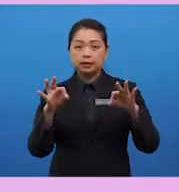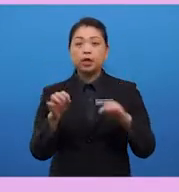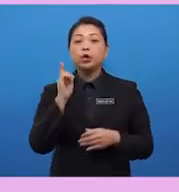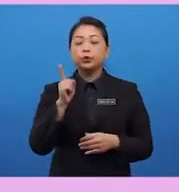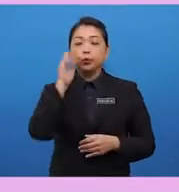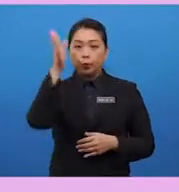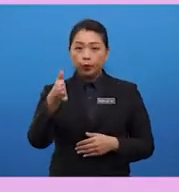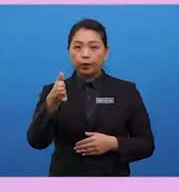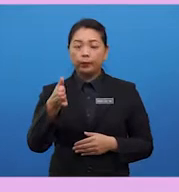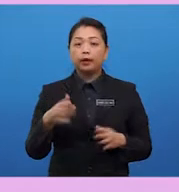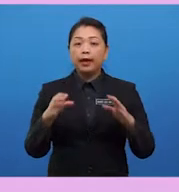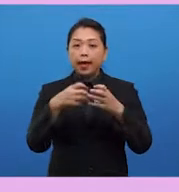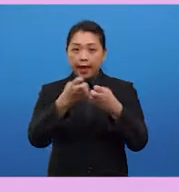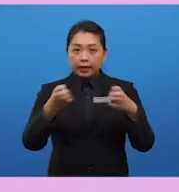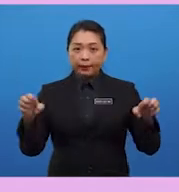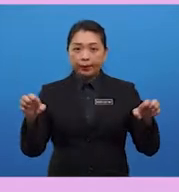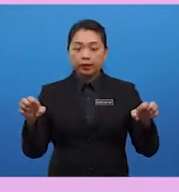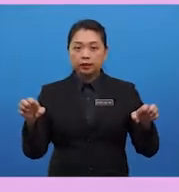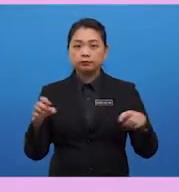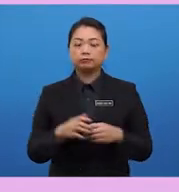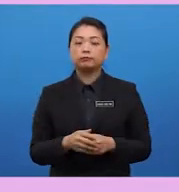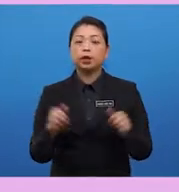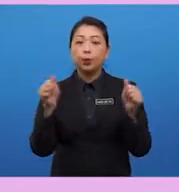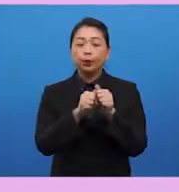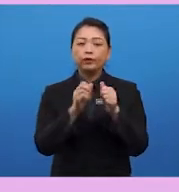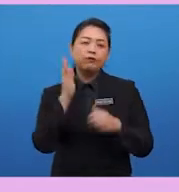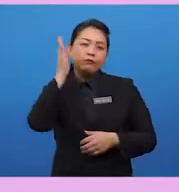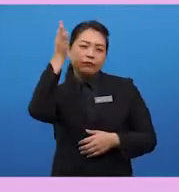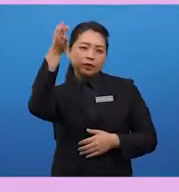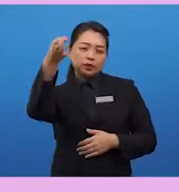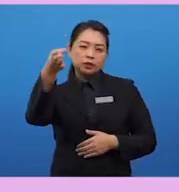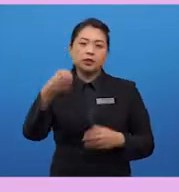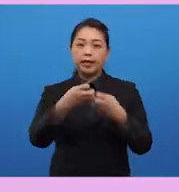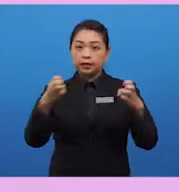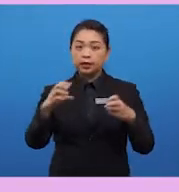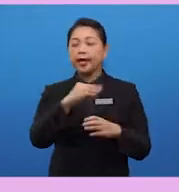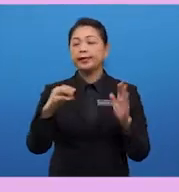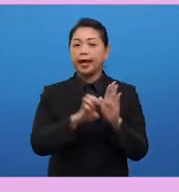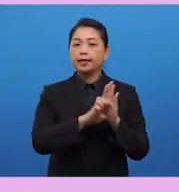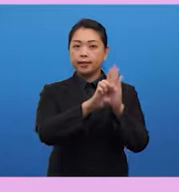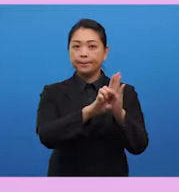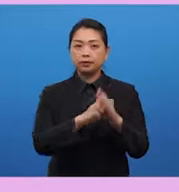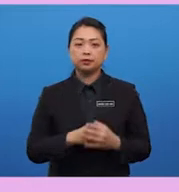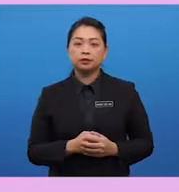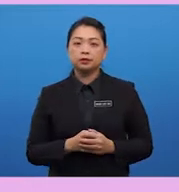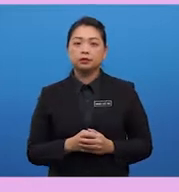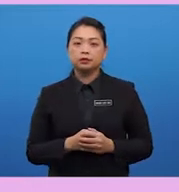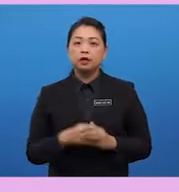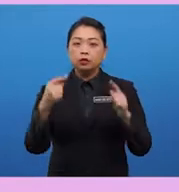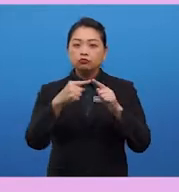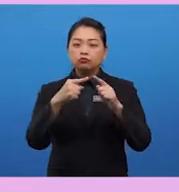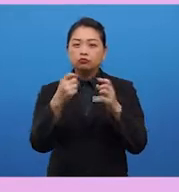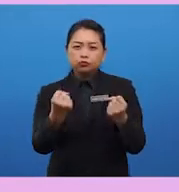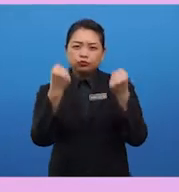you will elaborate on your topic sentence with further elaboration and examples to